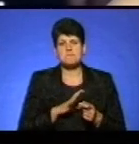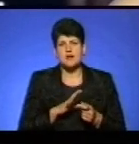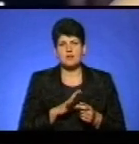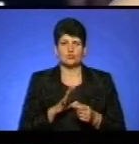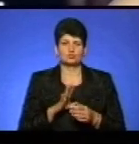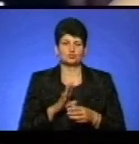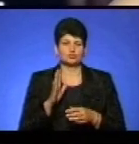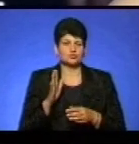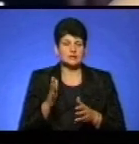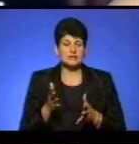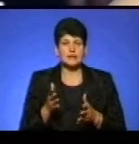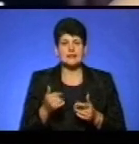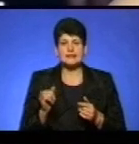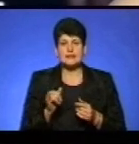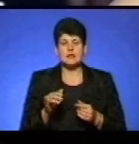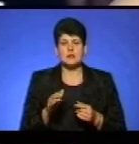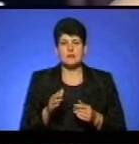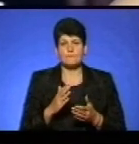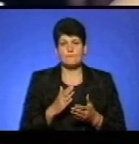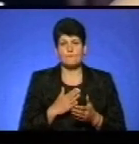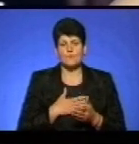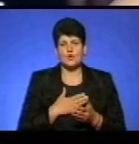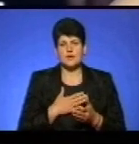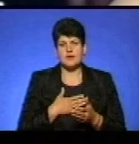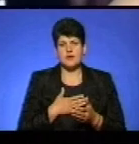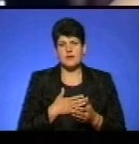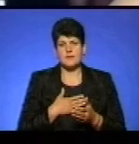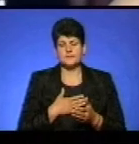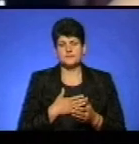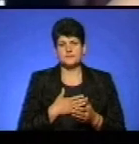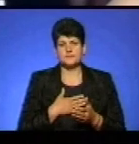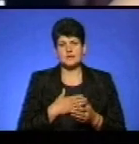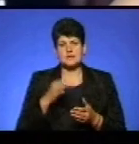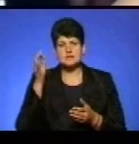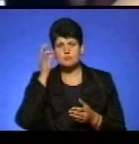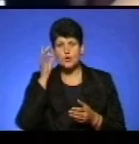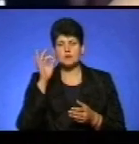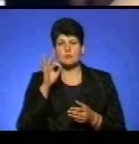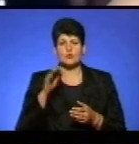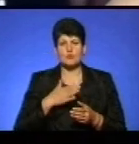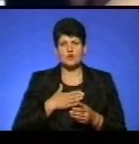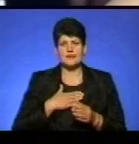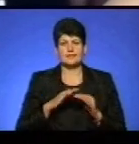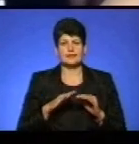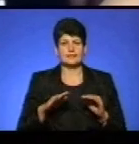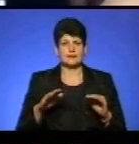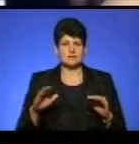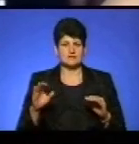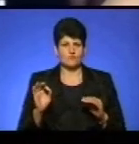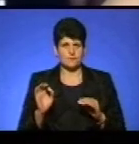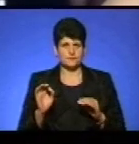спогади про моє дитинство, скажімо.